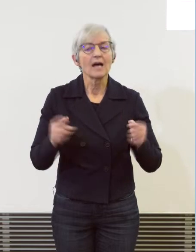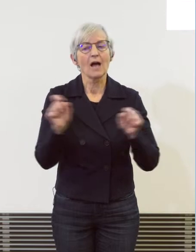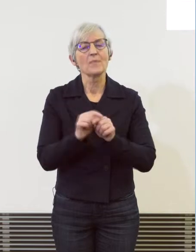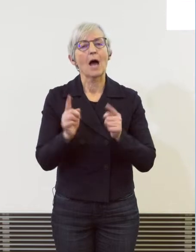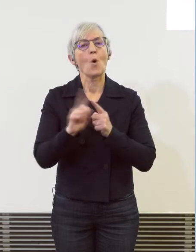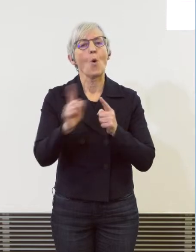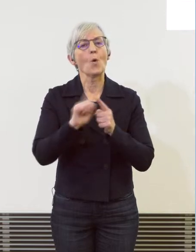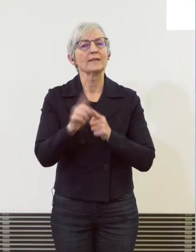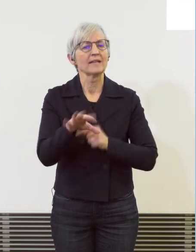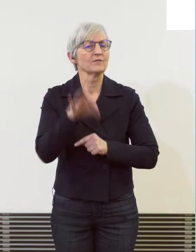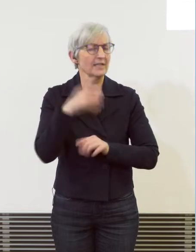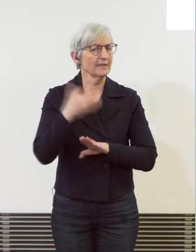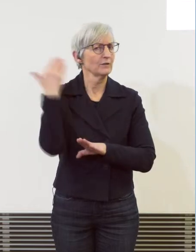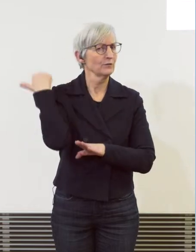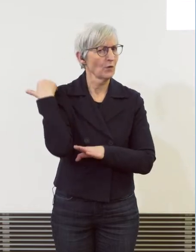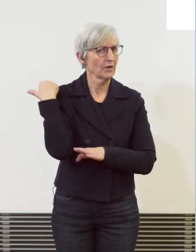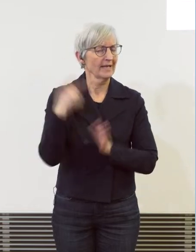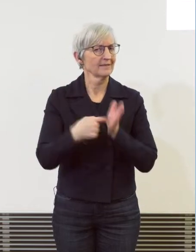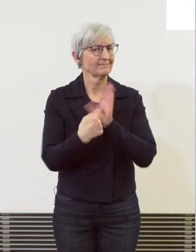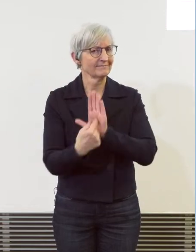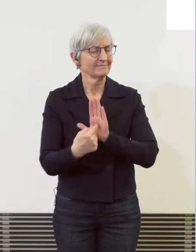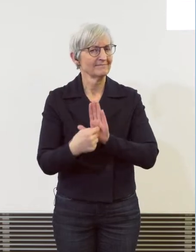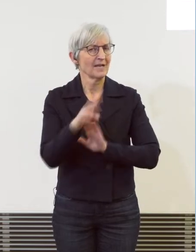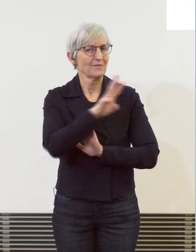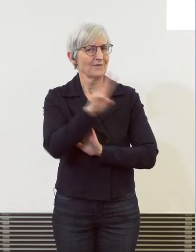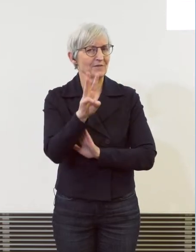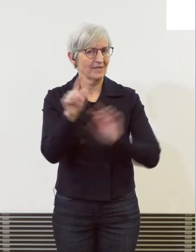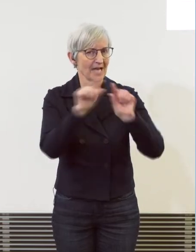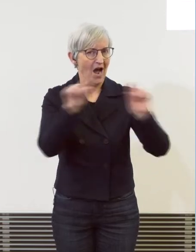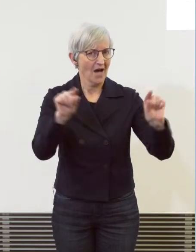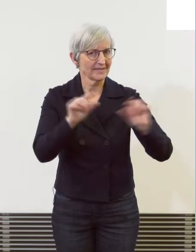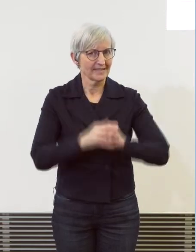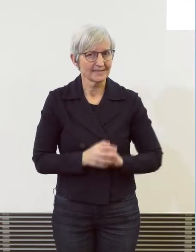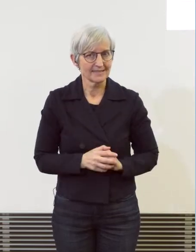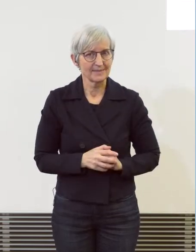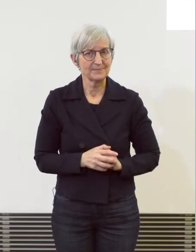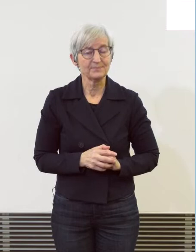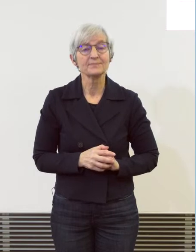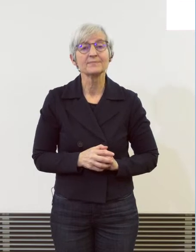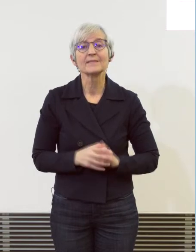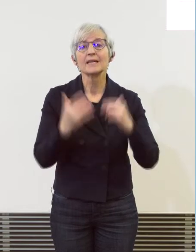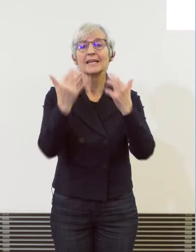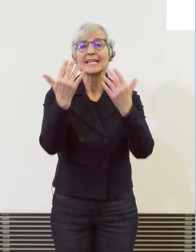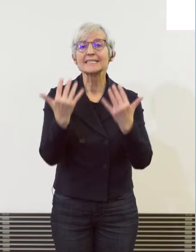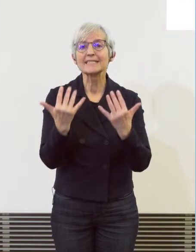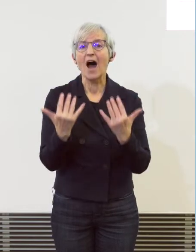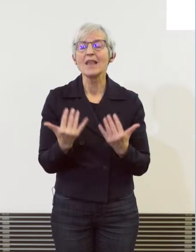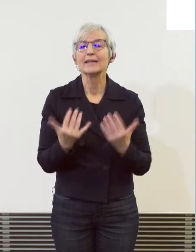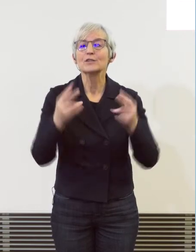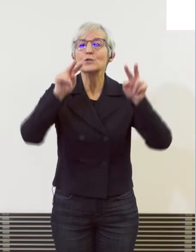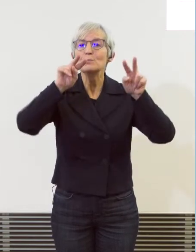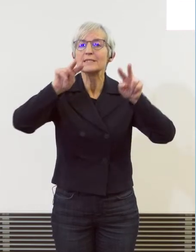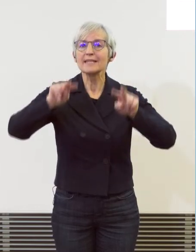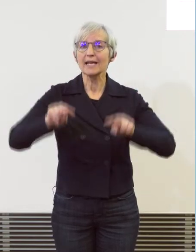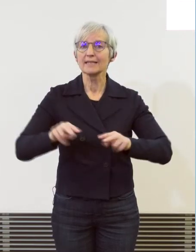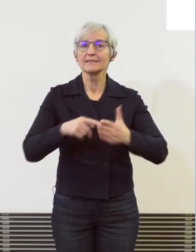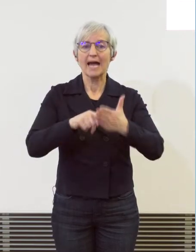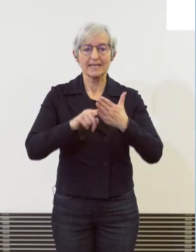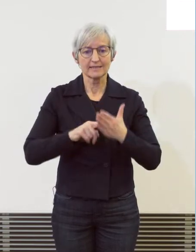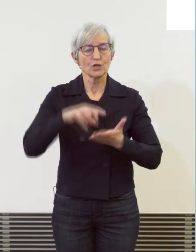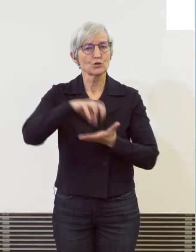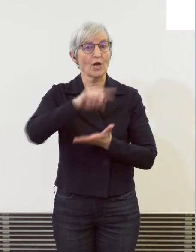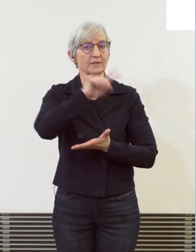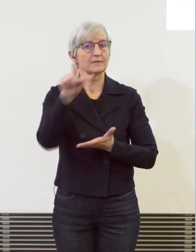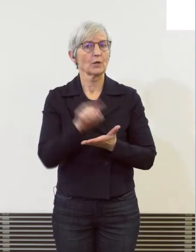genennten Ort. Die Übersicht über Zahlen zeigt auf, dass auch in der Stadt Zürich wieder mehr Delikte registriert sind